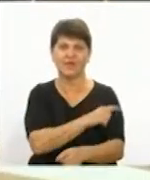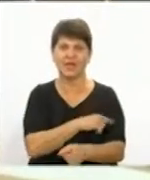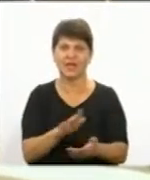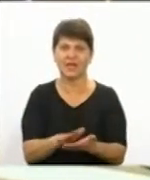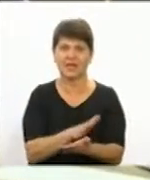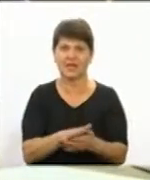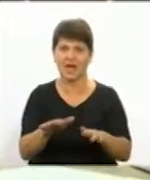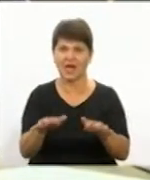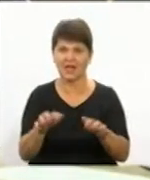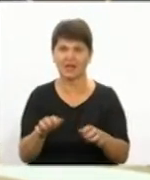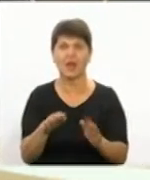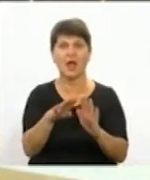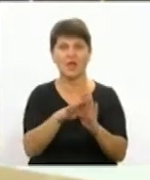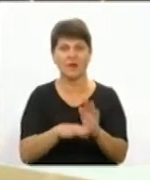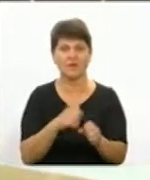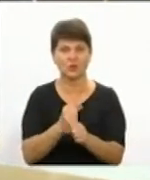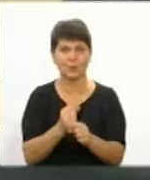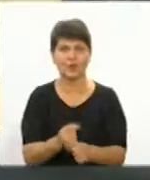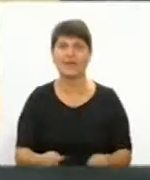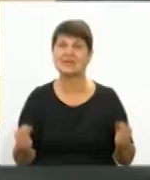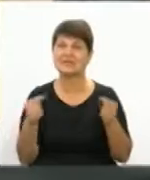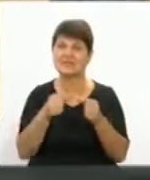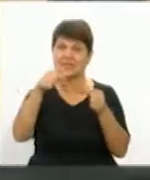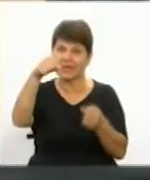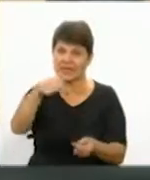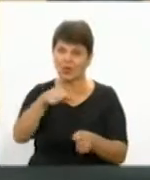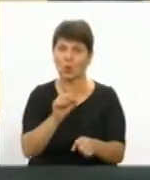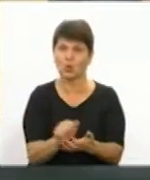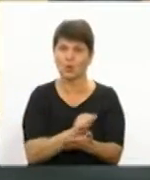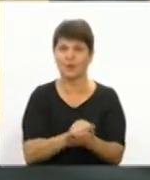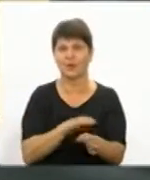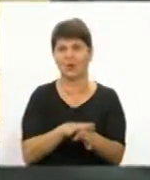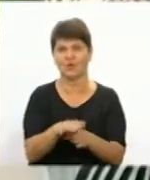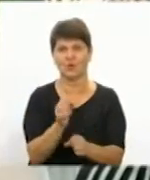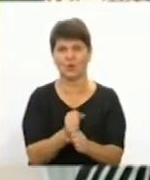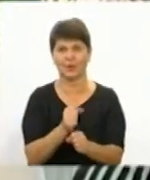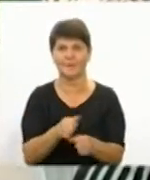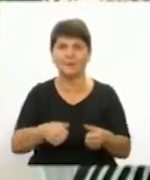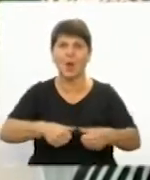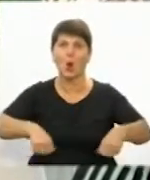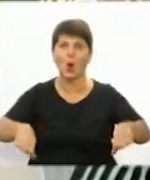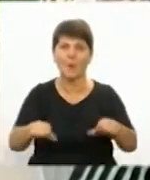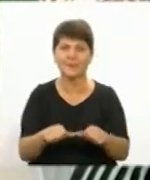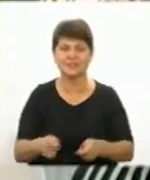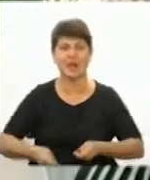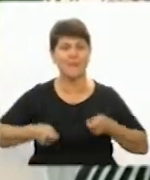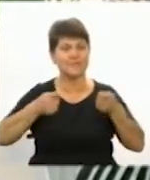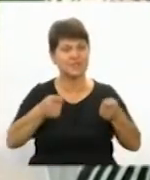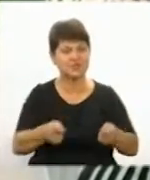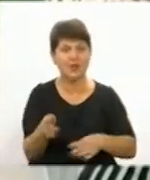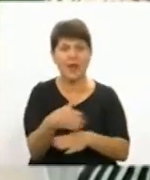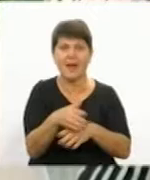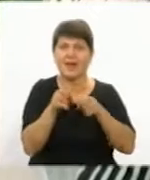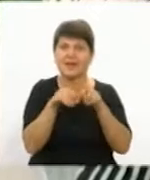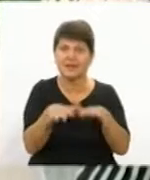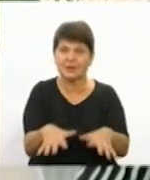робіт. І згідно цих документів ми погоджуємо роботи. Комісія приїжджає на зариблення,